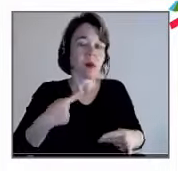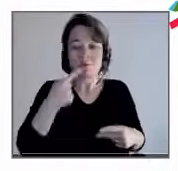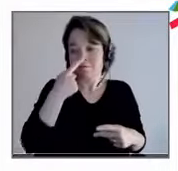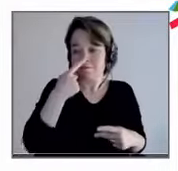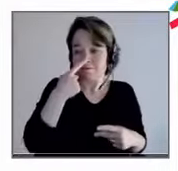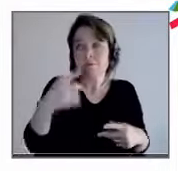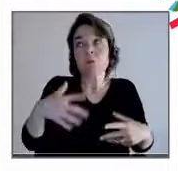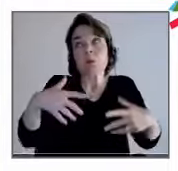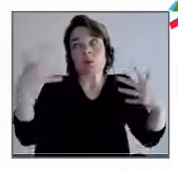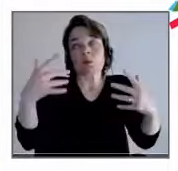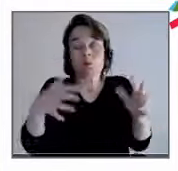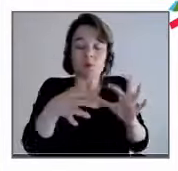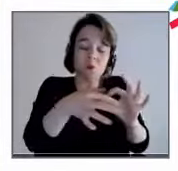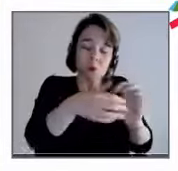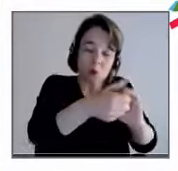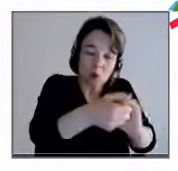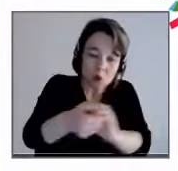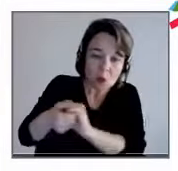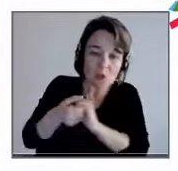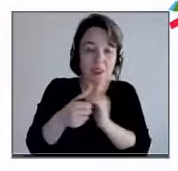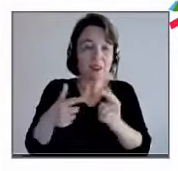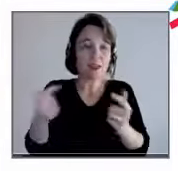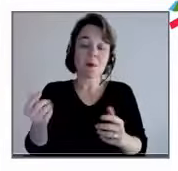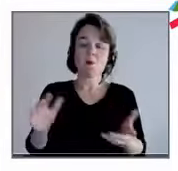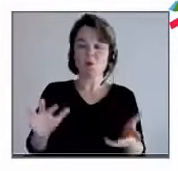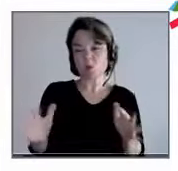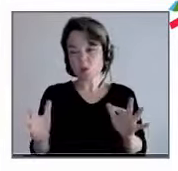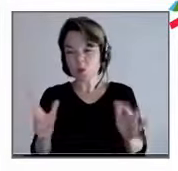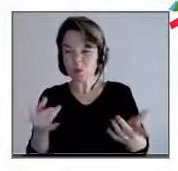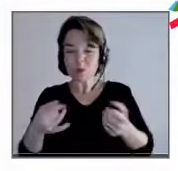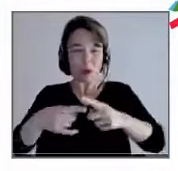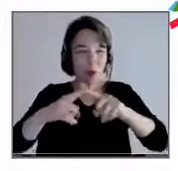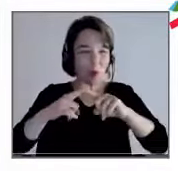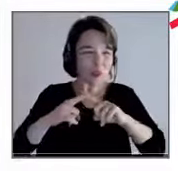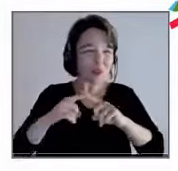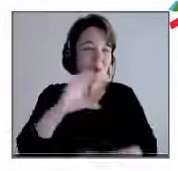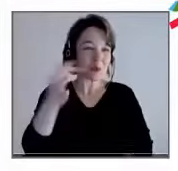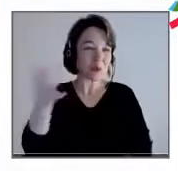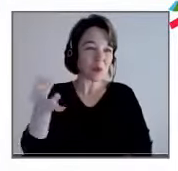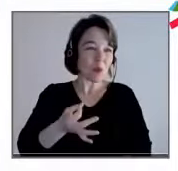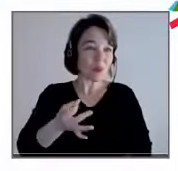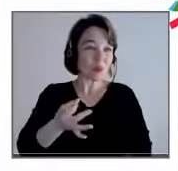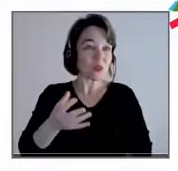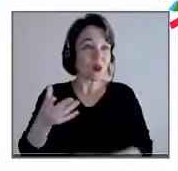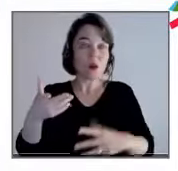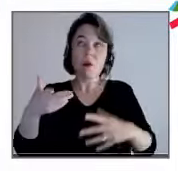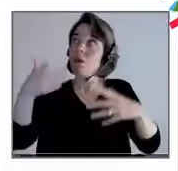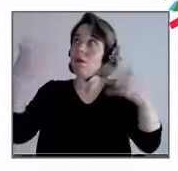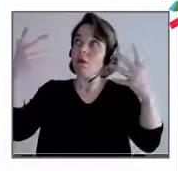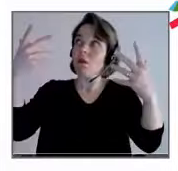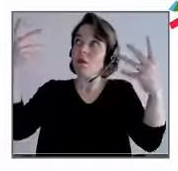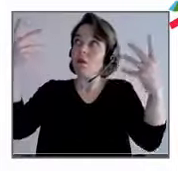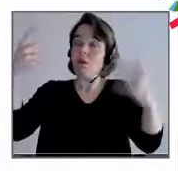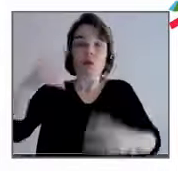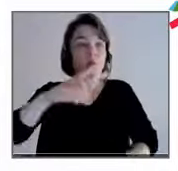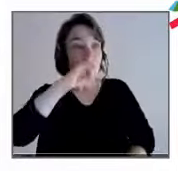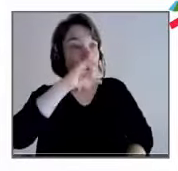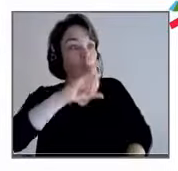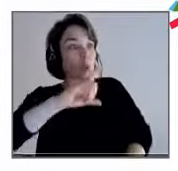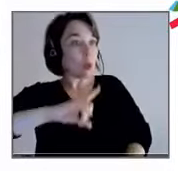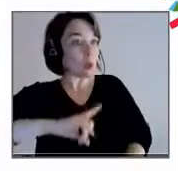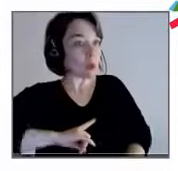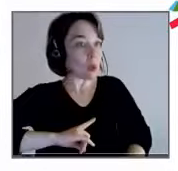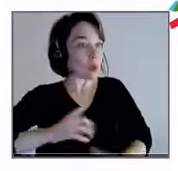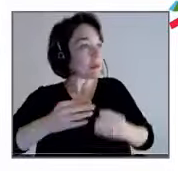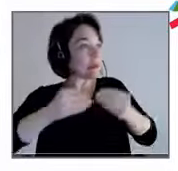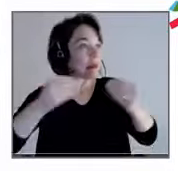a de l'avenir d'une certaine façon parce qu'on ne va plus se rallier à une grande transcendance, à une grande autorité puisqu'elles se sont progressivement toutes effondrées et